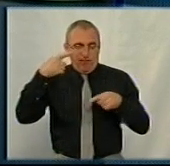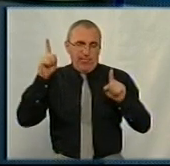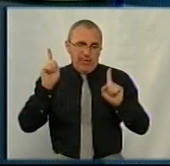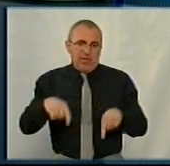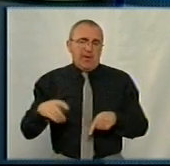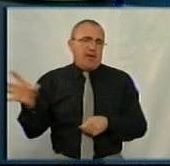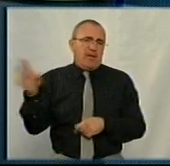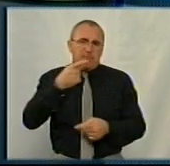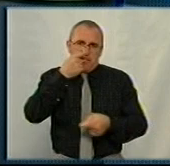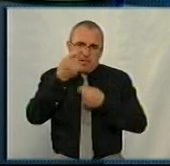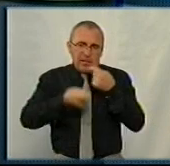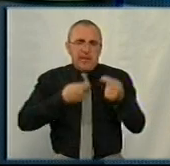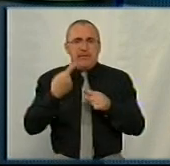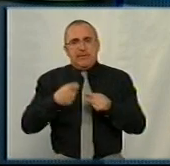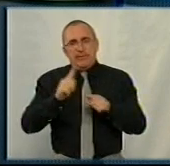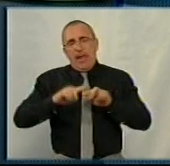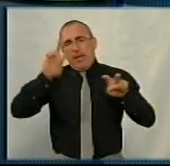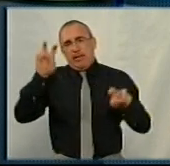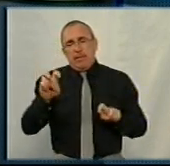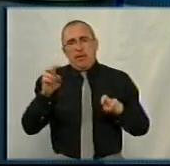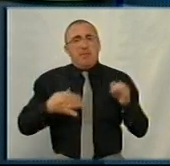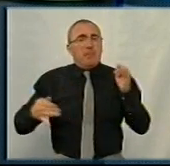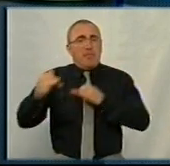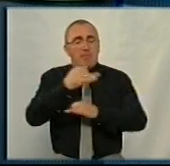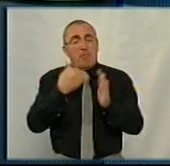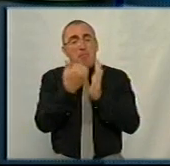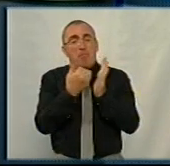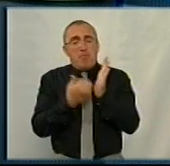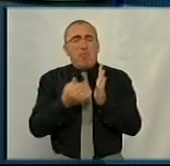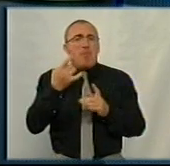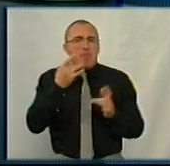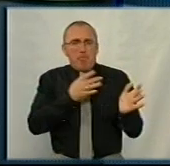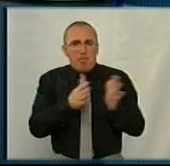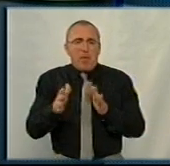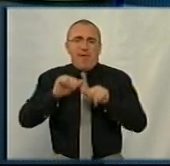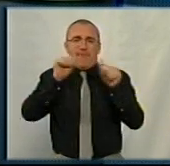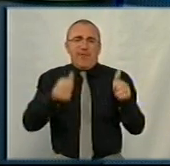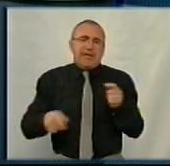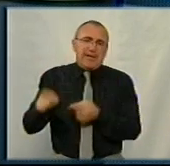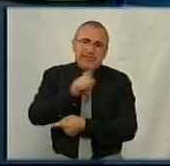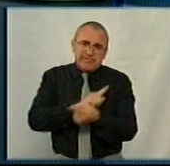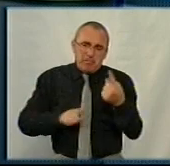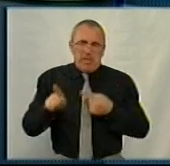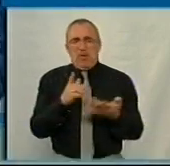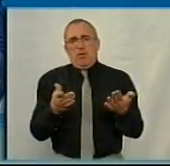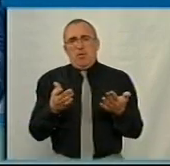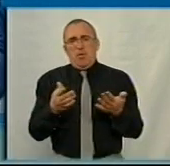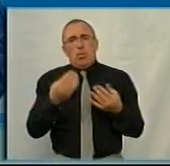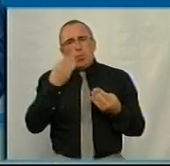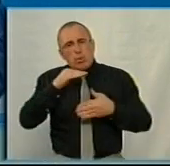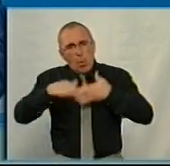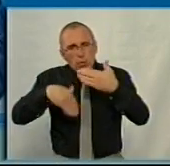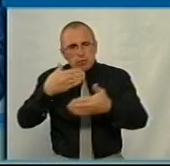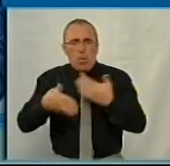більші деталі стосовно цієї теми. Ми говоримо про те, що програма буде постійно видозмінюватись, програма буде удосконалюватися,